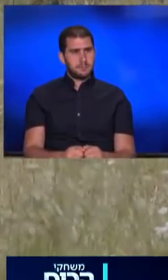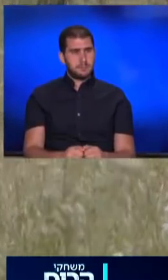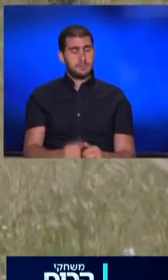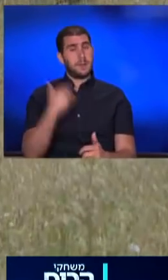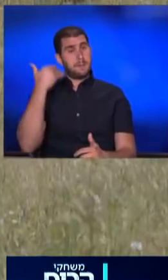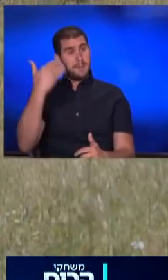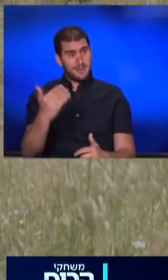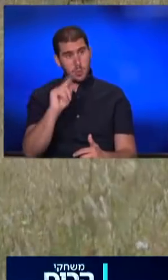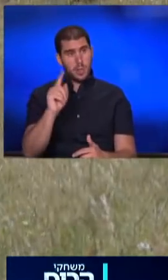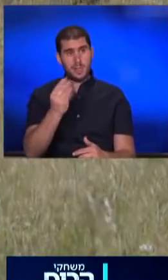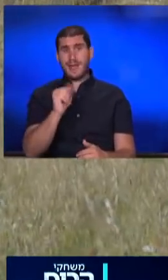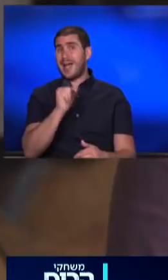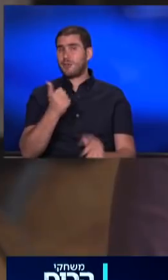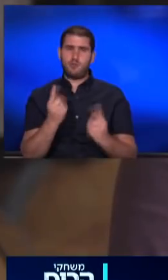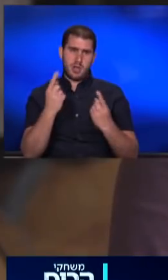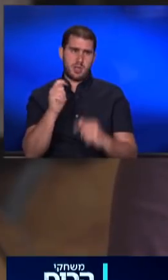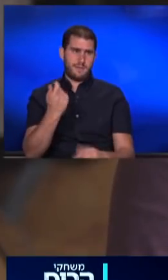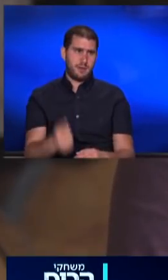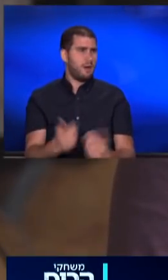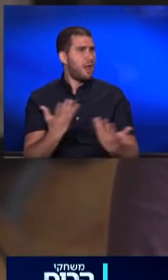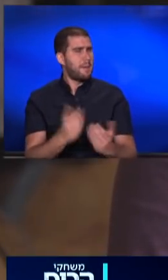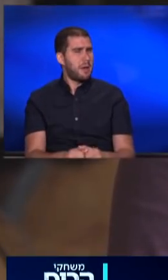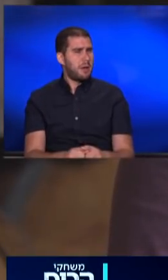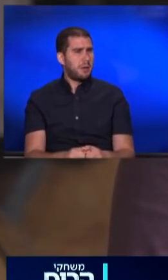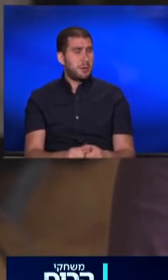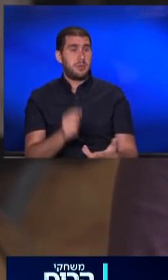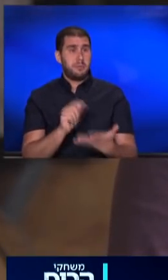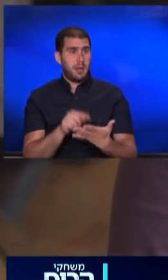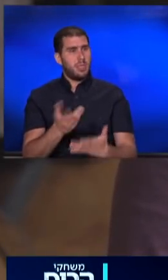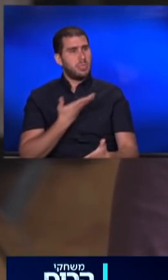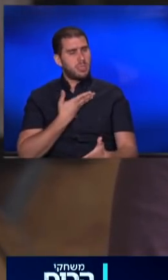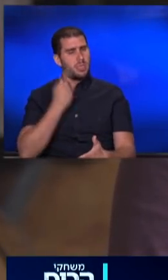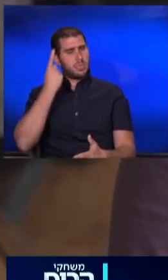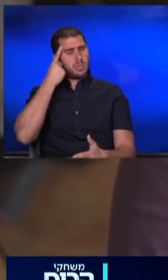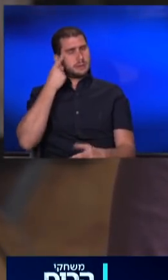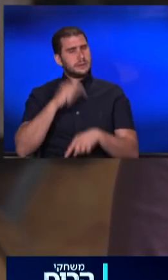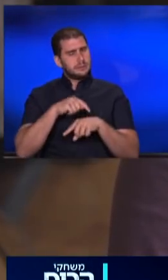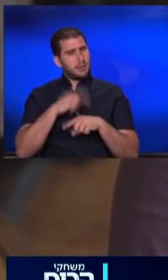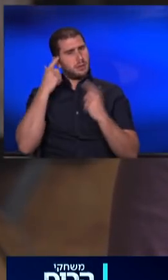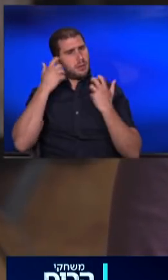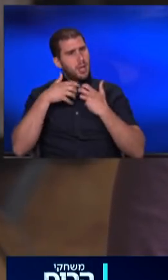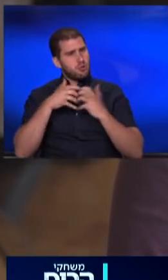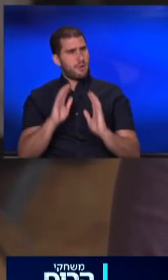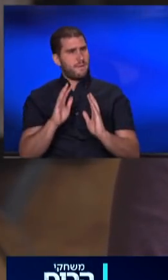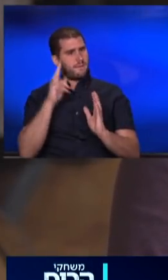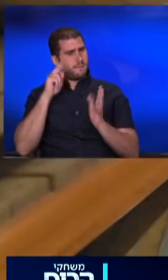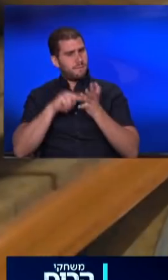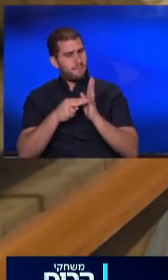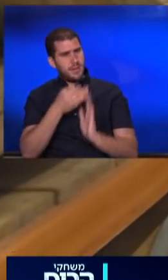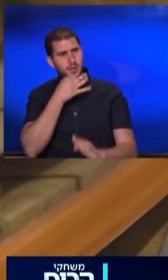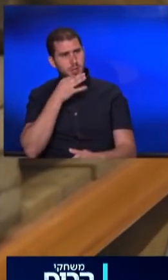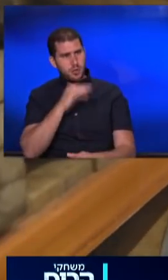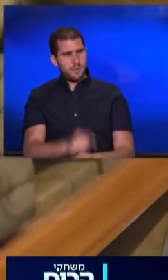ובדיעבד זה אולי הדבר הכי טוב שקרה לי. למה? כי זה נתן לי המון זמן לחשוב ולתכנן לי יותר טוב